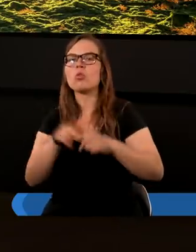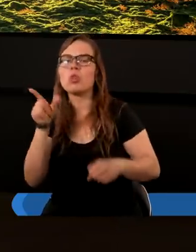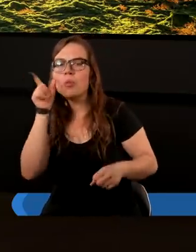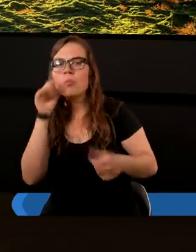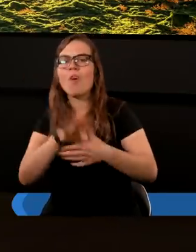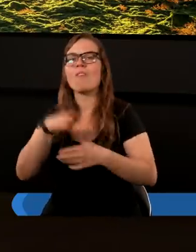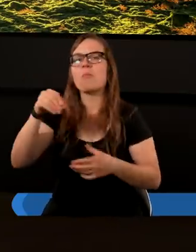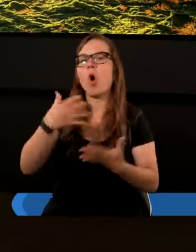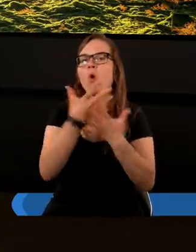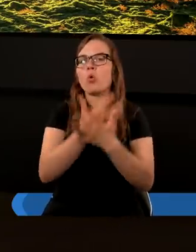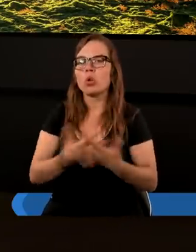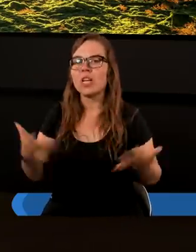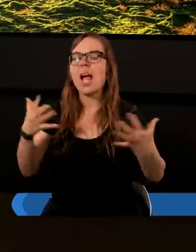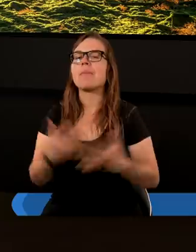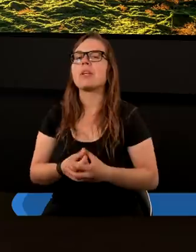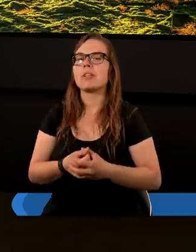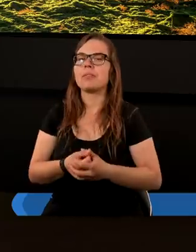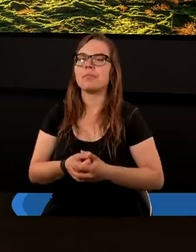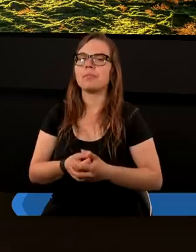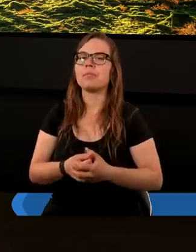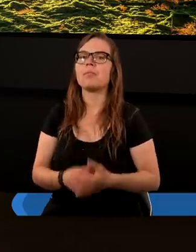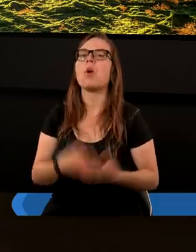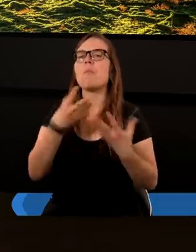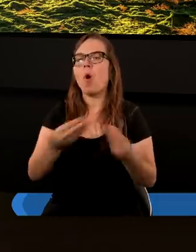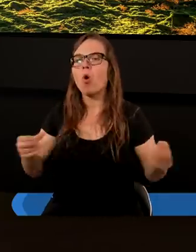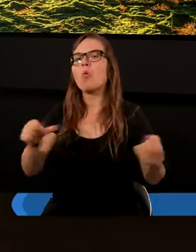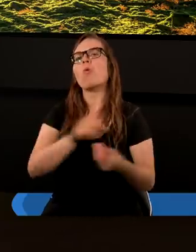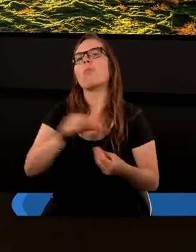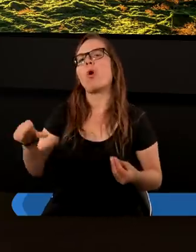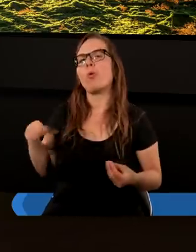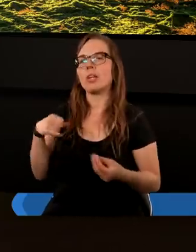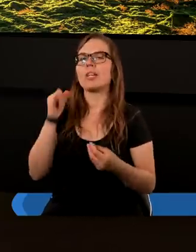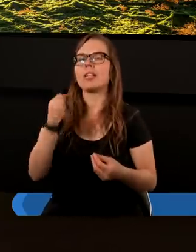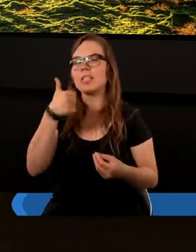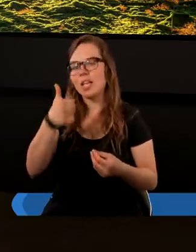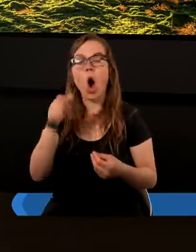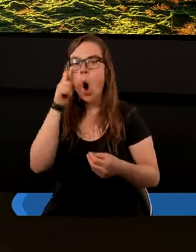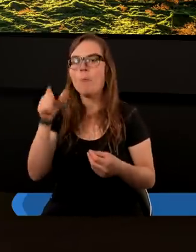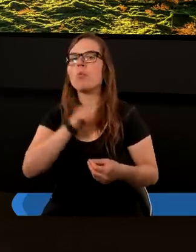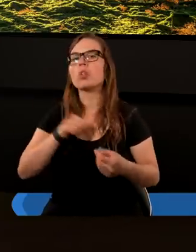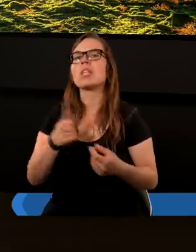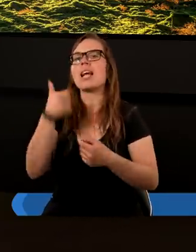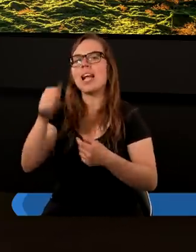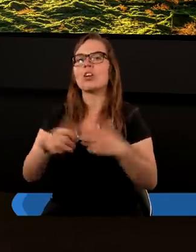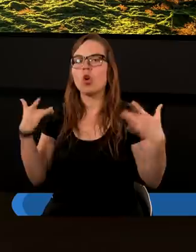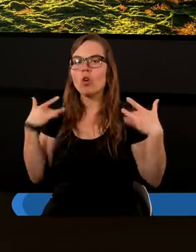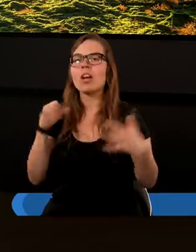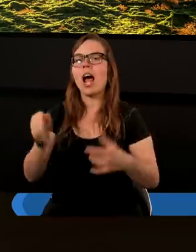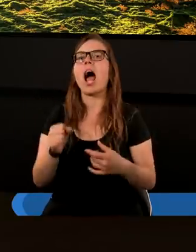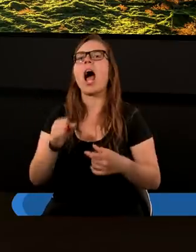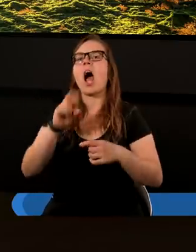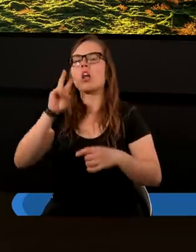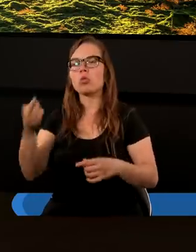śpią w prochu ziemi, obudzą się jedni do żywota wiecznego, a